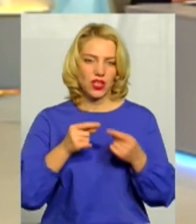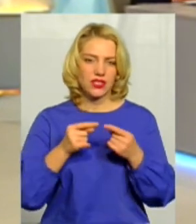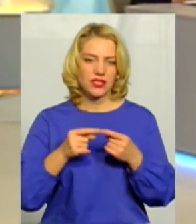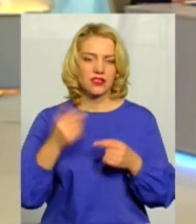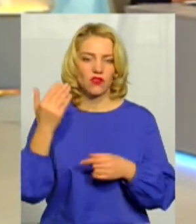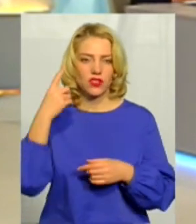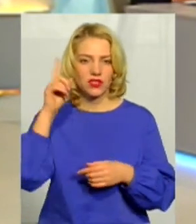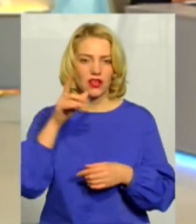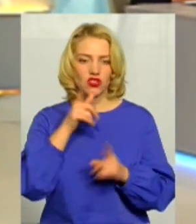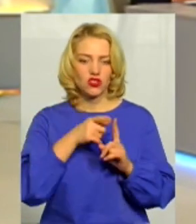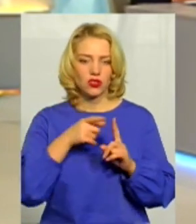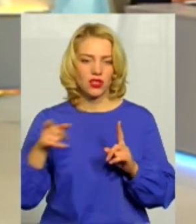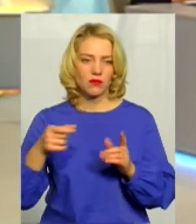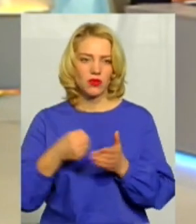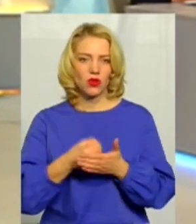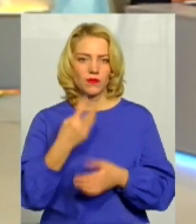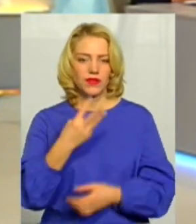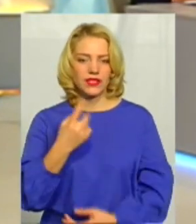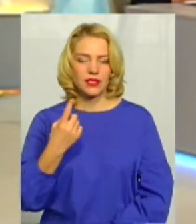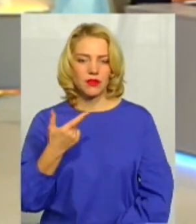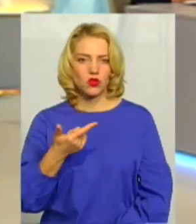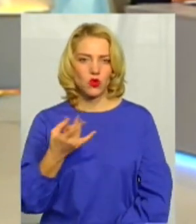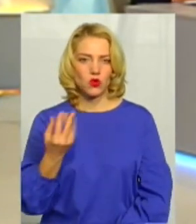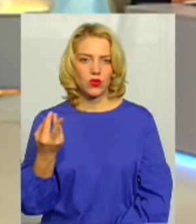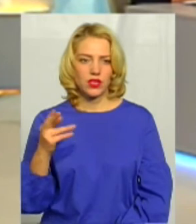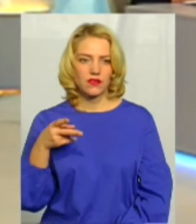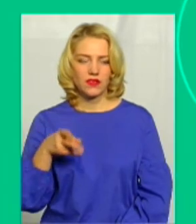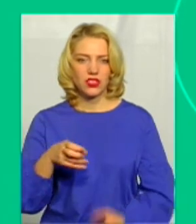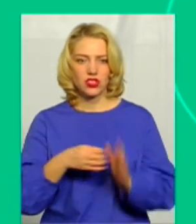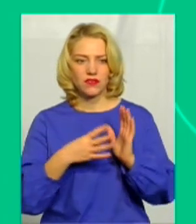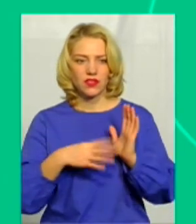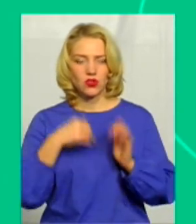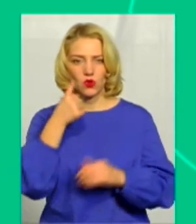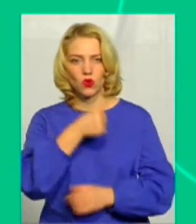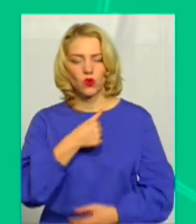що термін них до 31 грудня 2019 року.